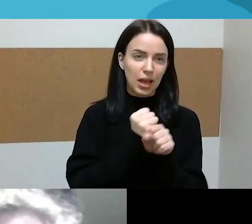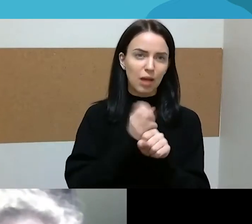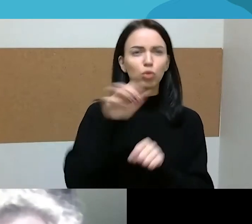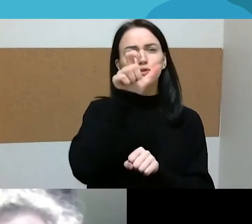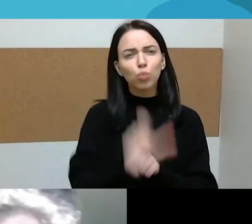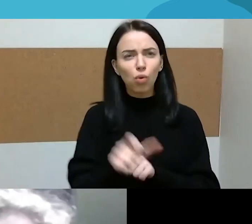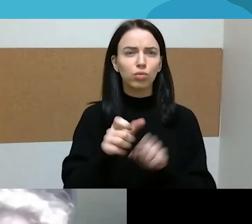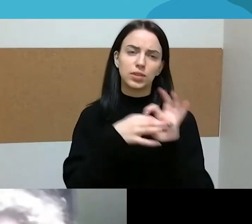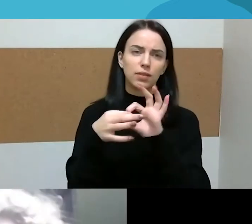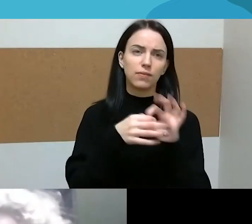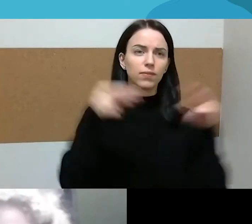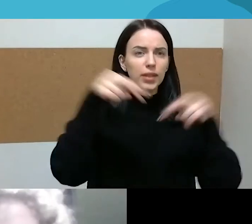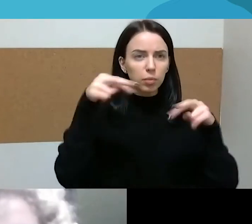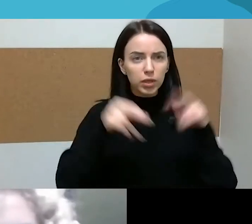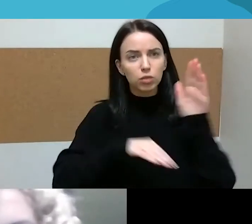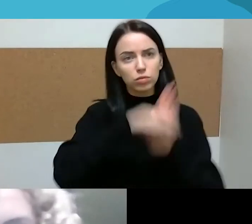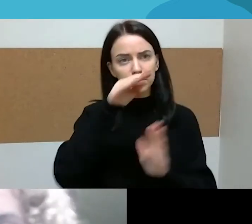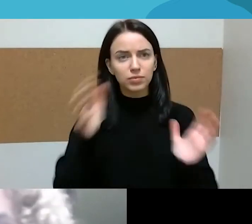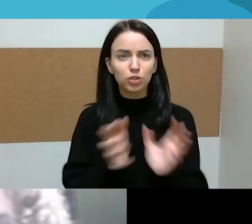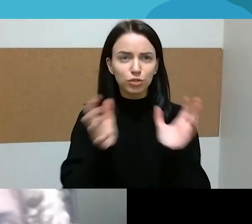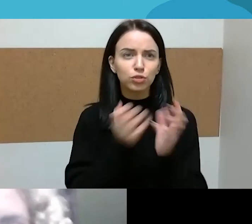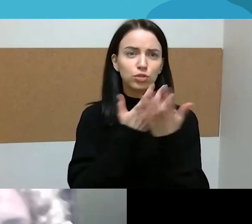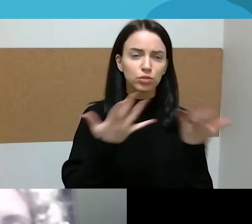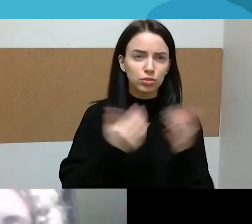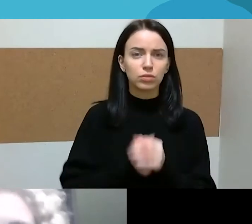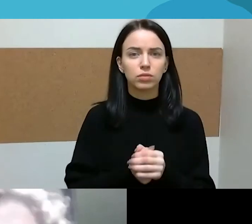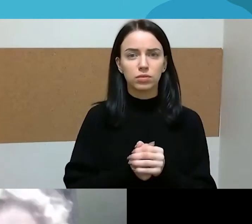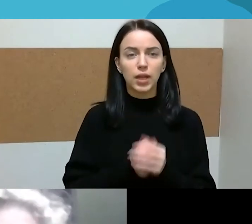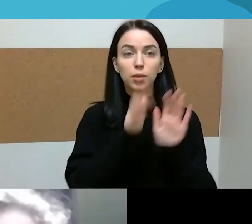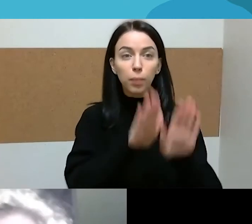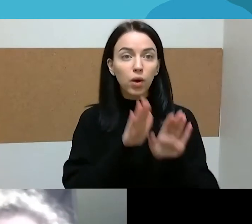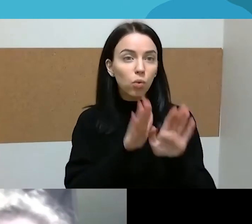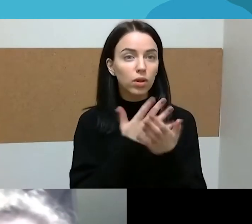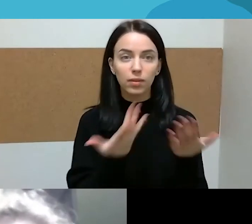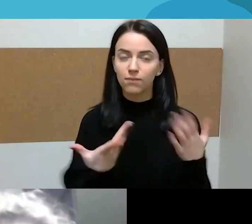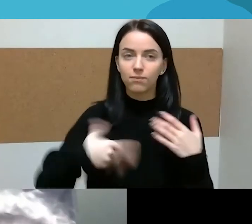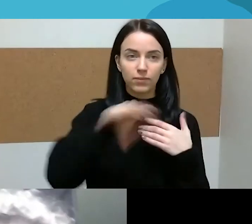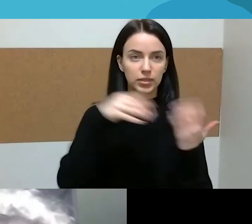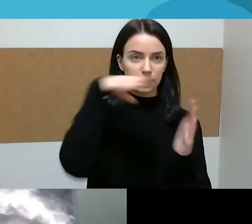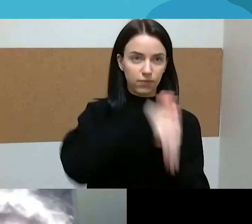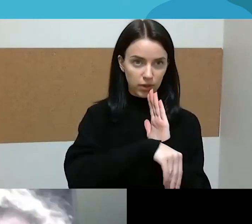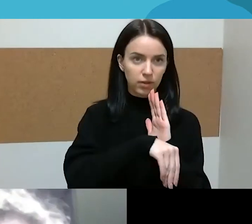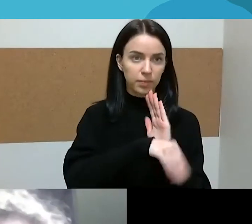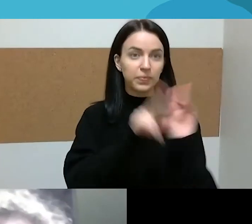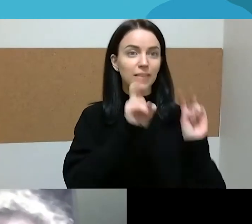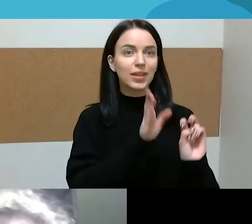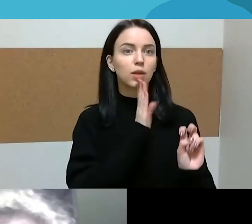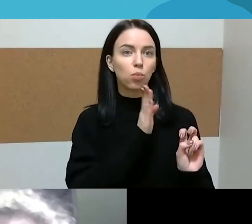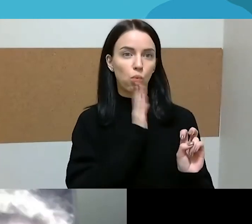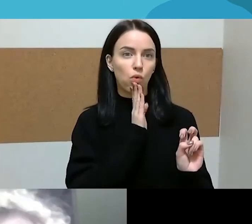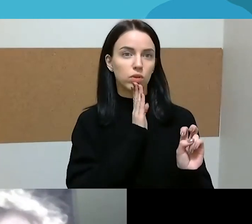socializaciją, auginimas, nežinau, pagoda kažkokia. Visą tai, tai buvo tas moteriškas frontas.